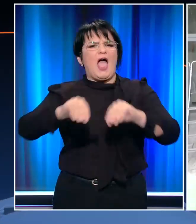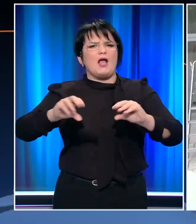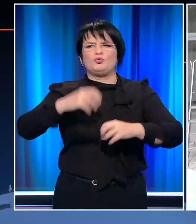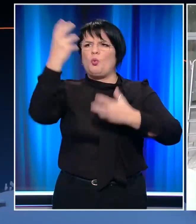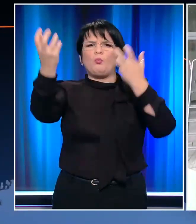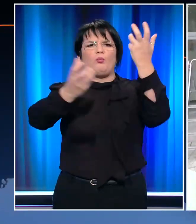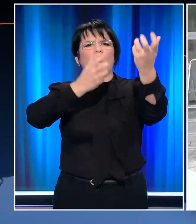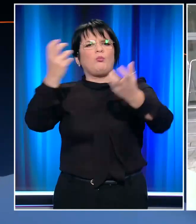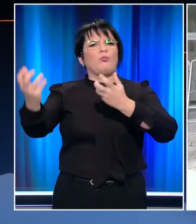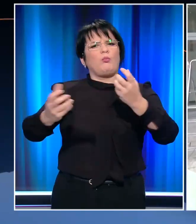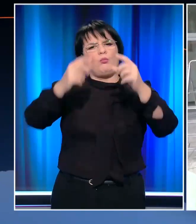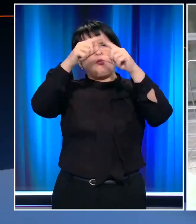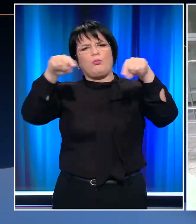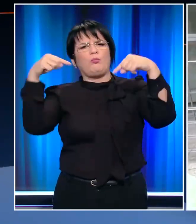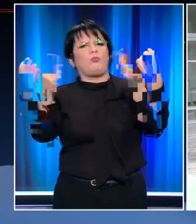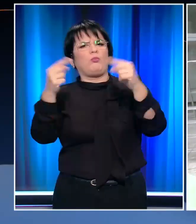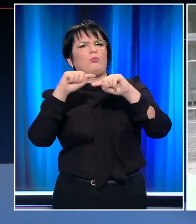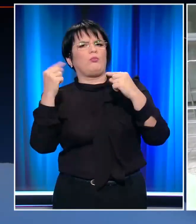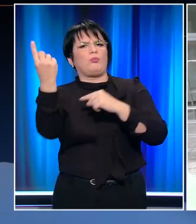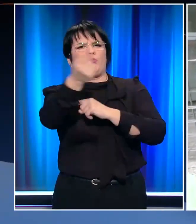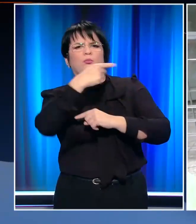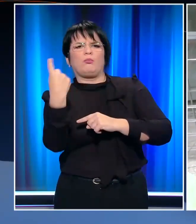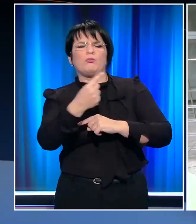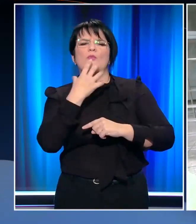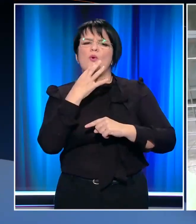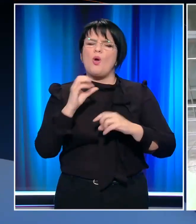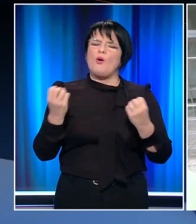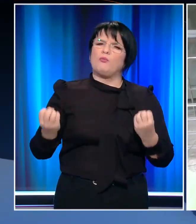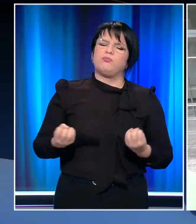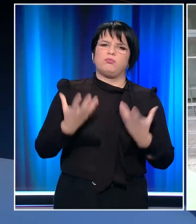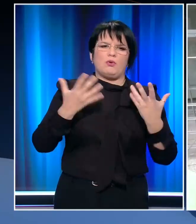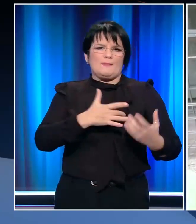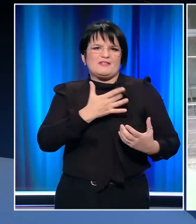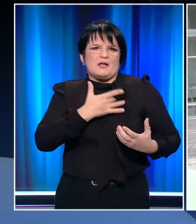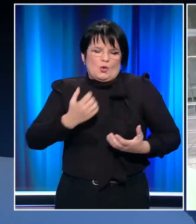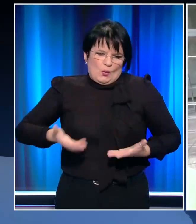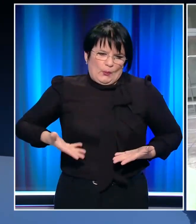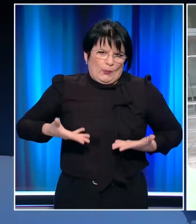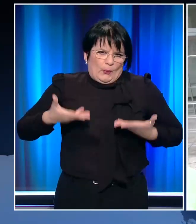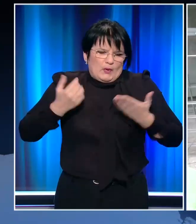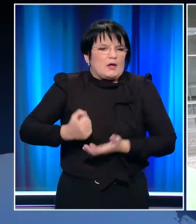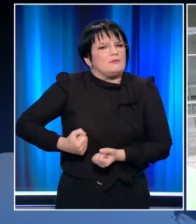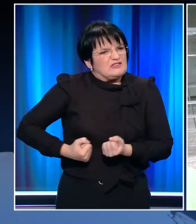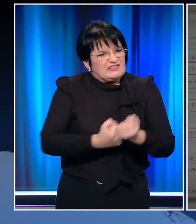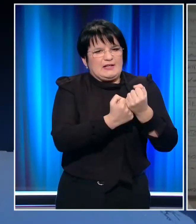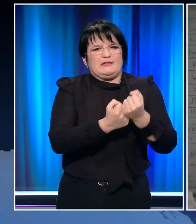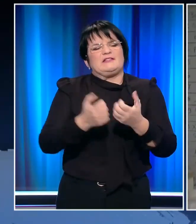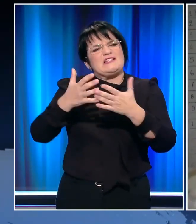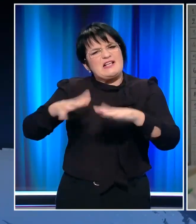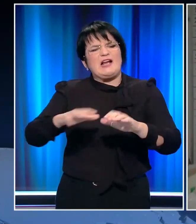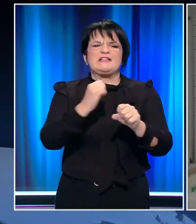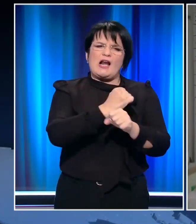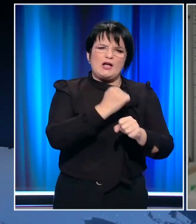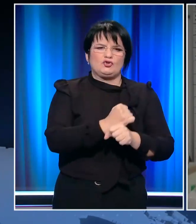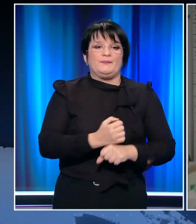μπάλες στο δέντρο που έχει στηθεί στην είσοδο του νοσοκομείου, σε μια προσπάθεια αναπτέρωσης του ηθικού, των εργαζομένων αλλά και των συγγενών των ασθενών. Τέλος,